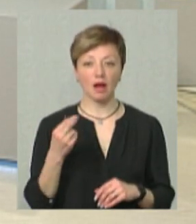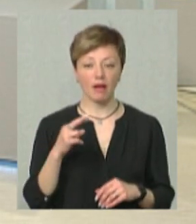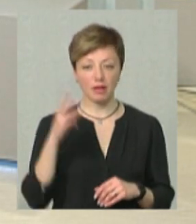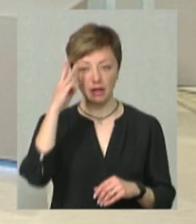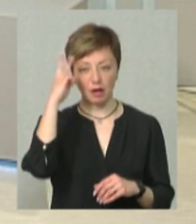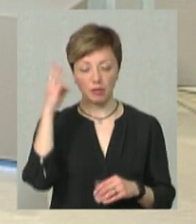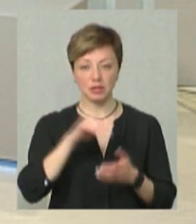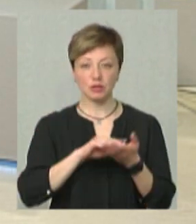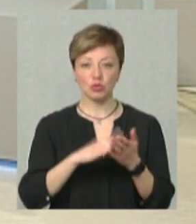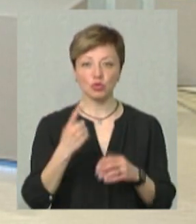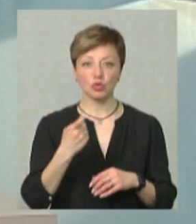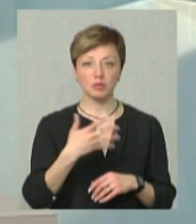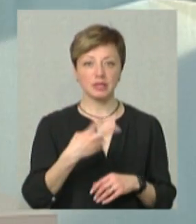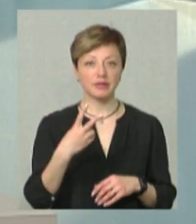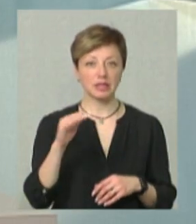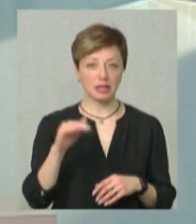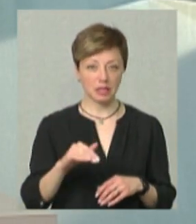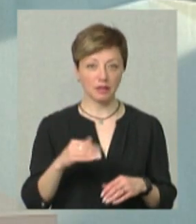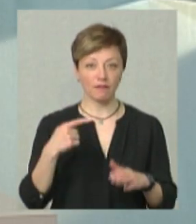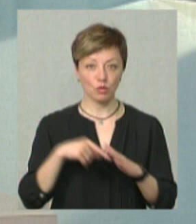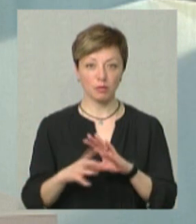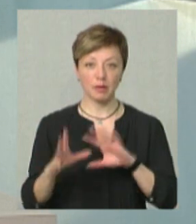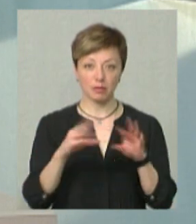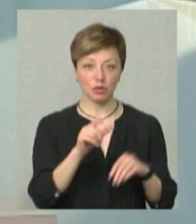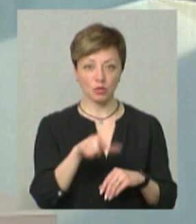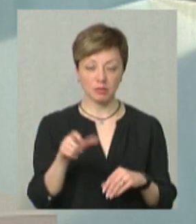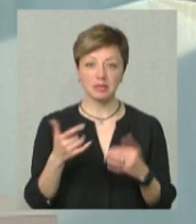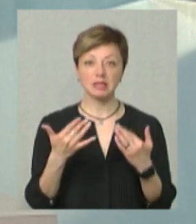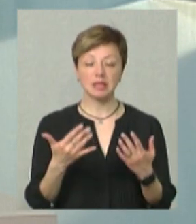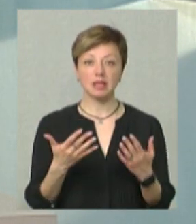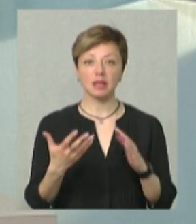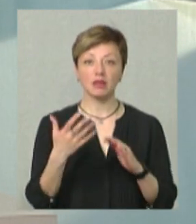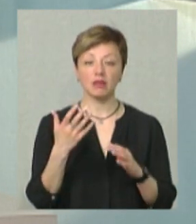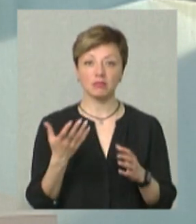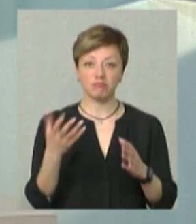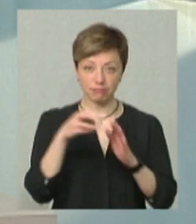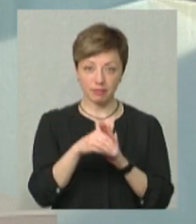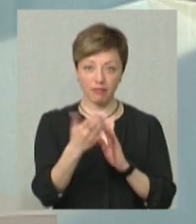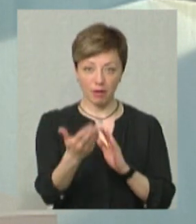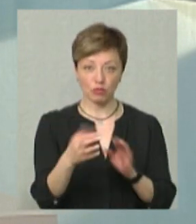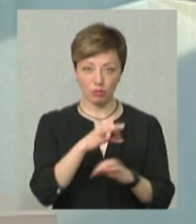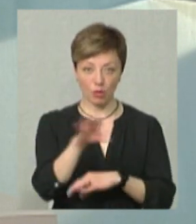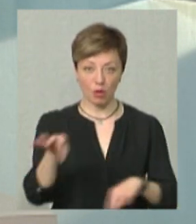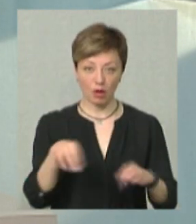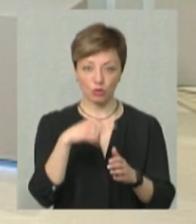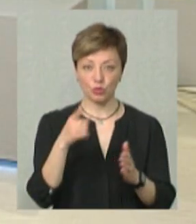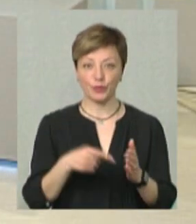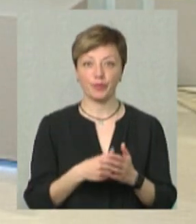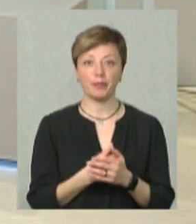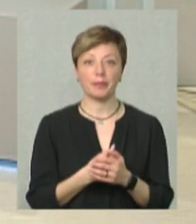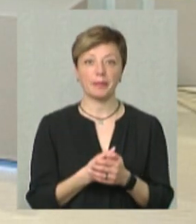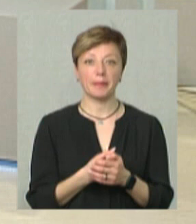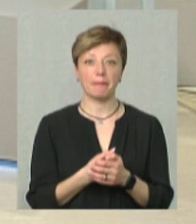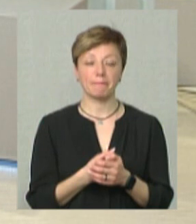зреєстровано 152 тисячі внутрішньоприміщених осіб. Скільки зараз доєдналося до проєкту? Скільки